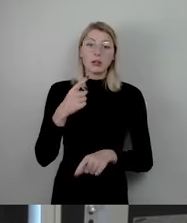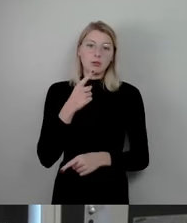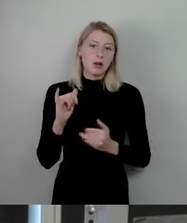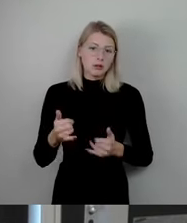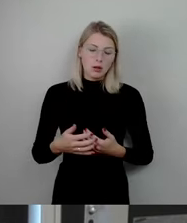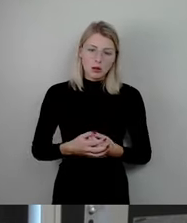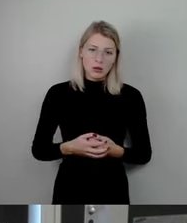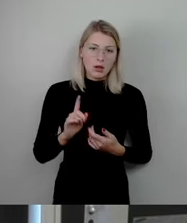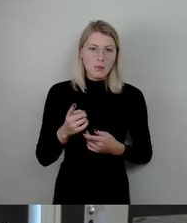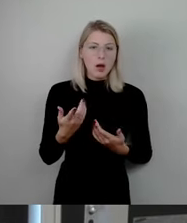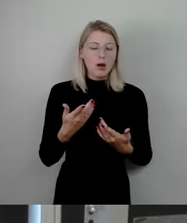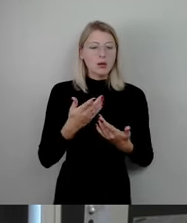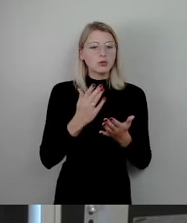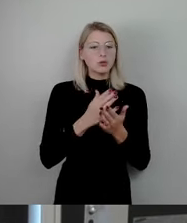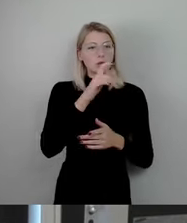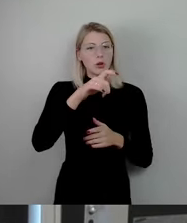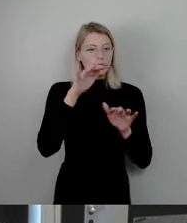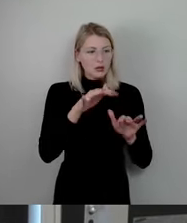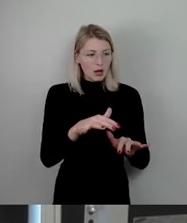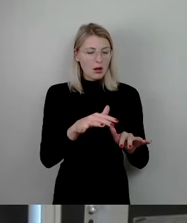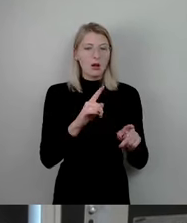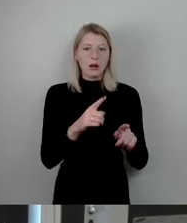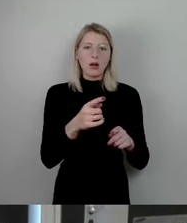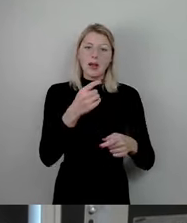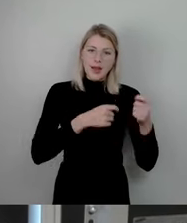diejenigen, die vor Ort sind, das sind die Händler,